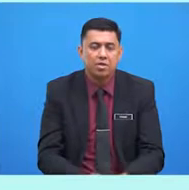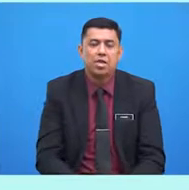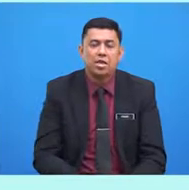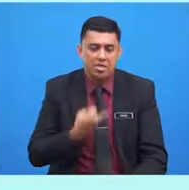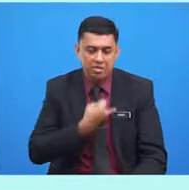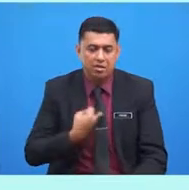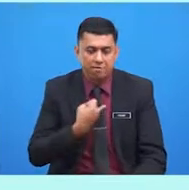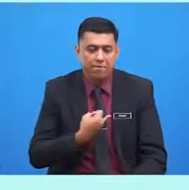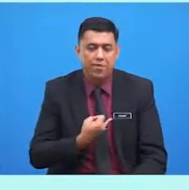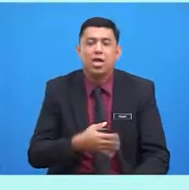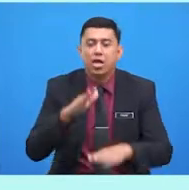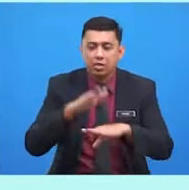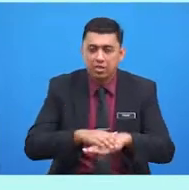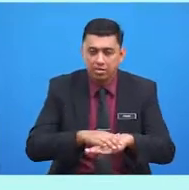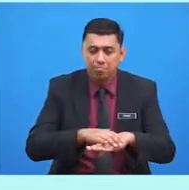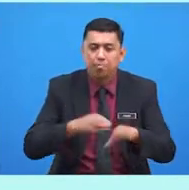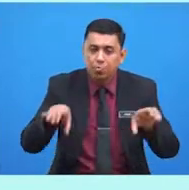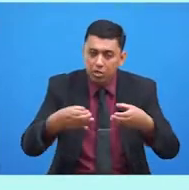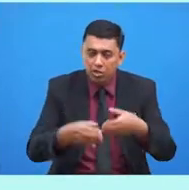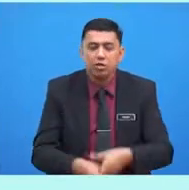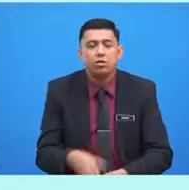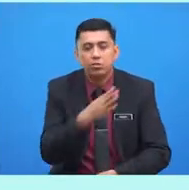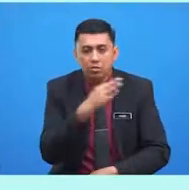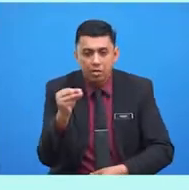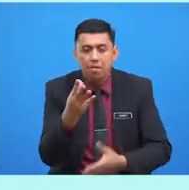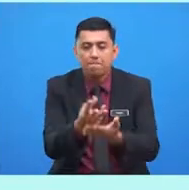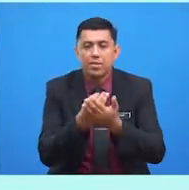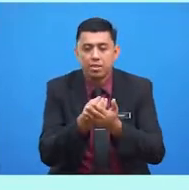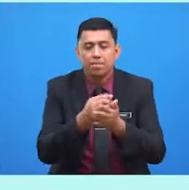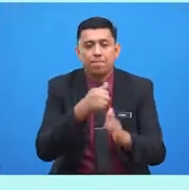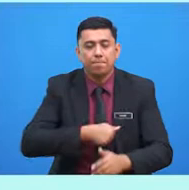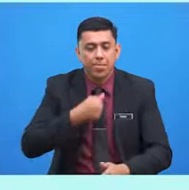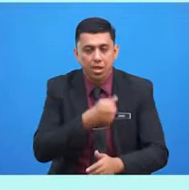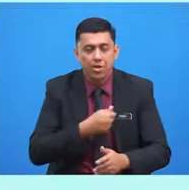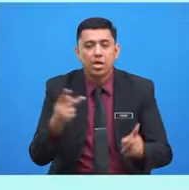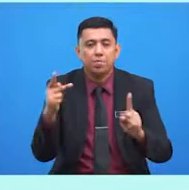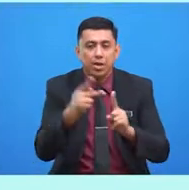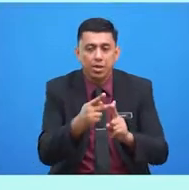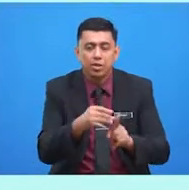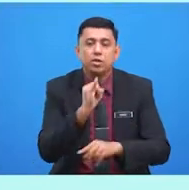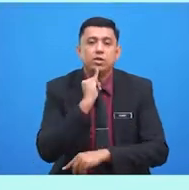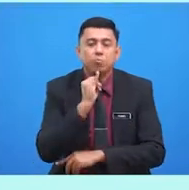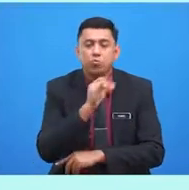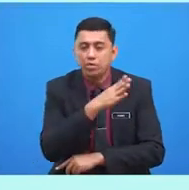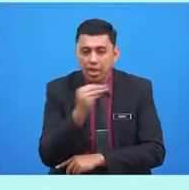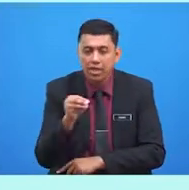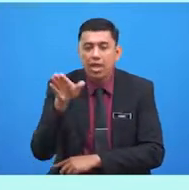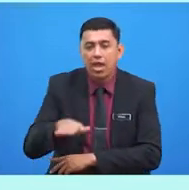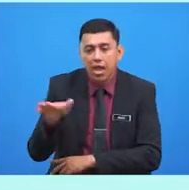atas perbuatannya dan meminta mahaf kepada ibu dan